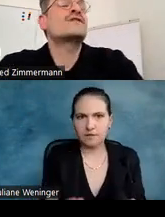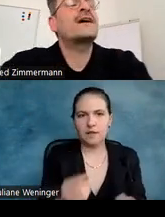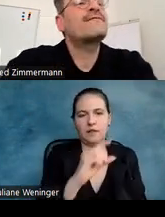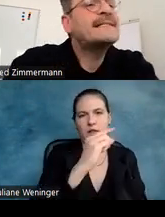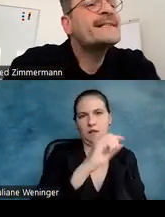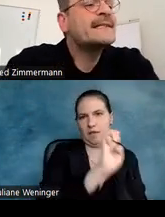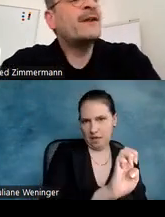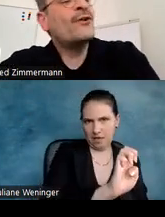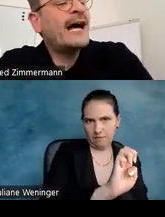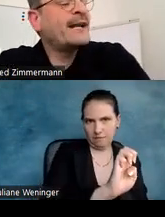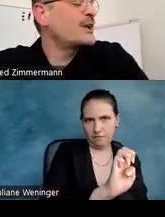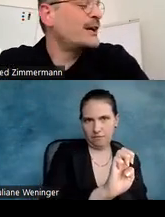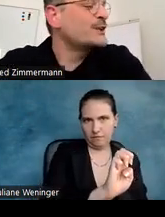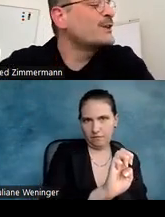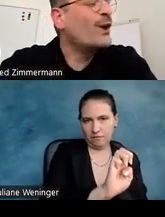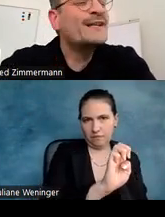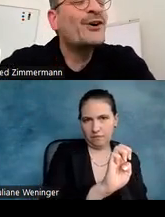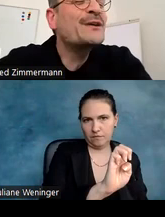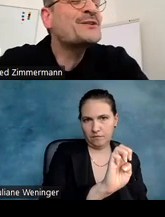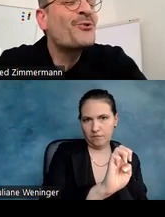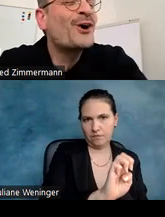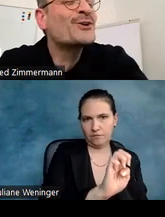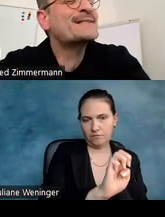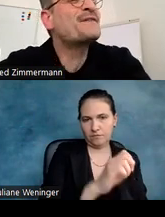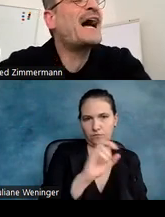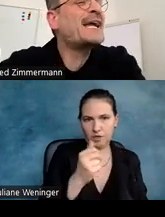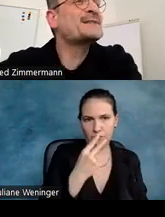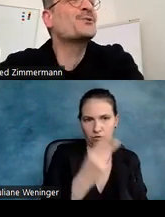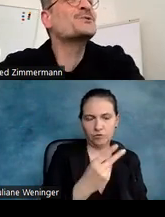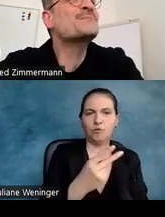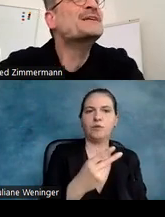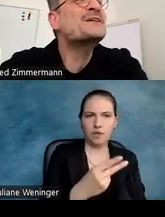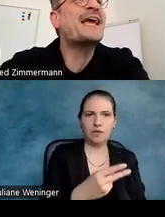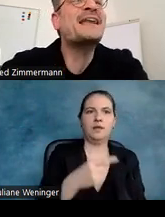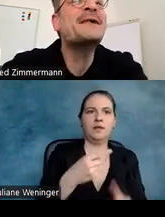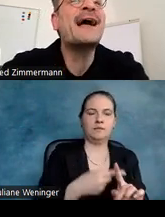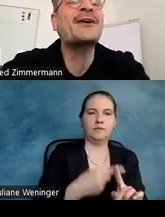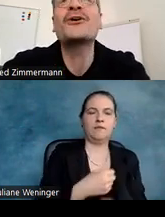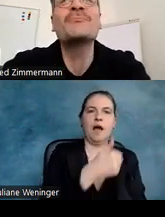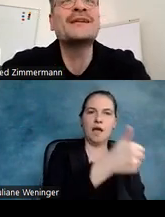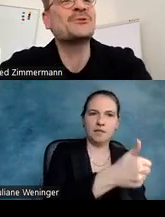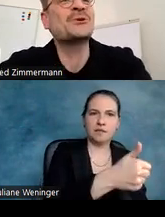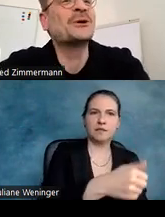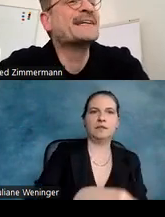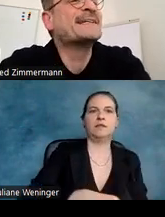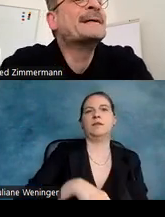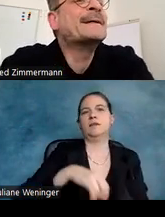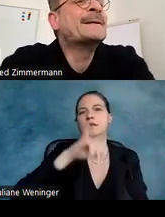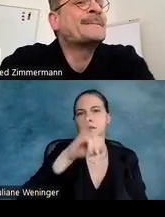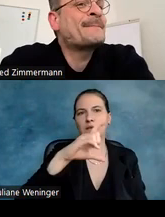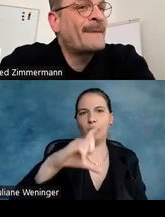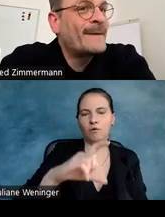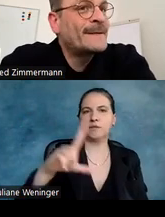Und wenn Sie sich dann noch an die Kombination aus Ziffer 1, großem i und kleinen l merken können, bin ich schon glücklich.